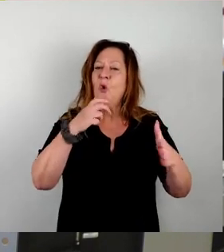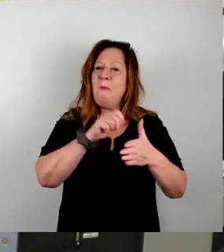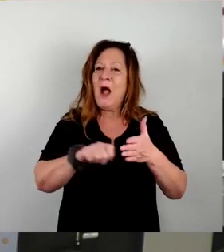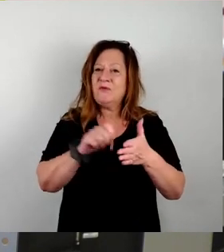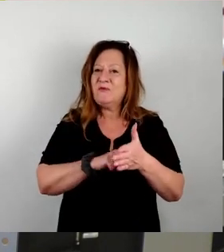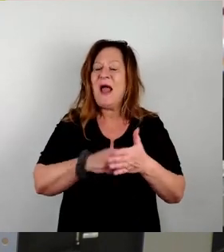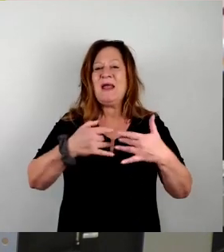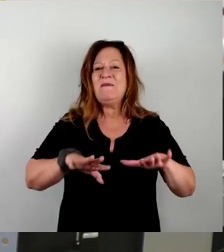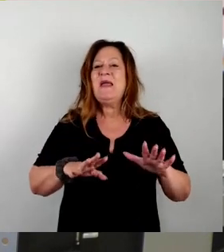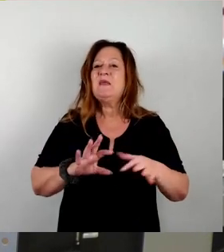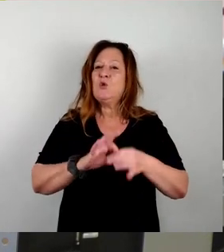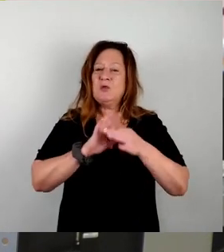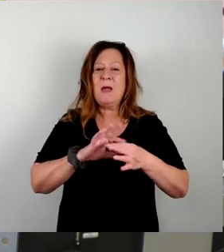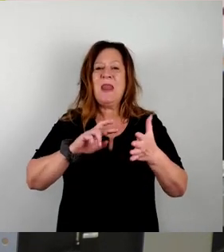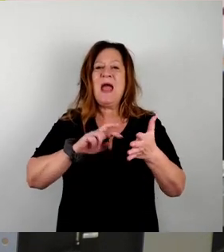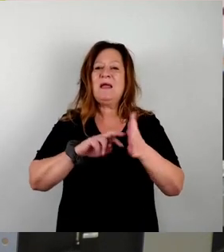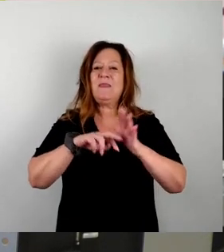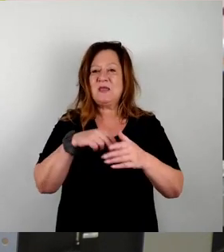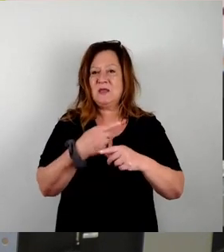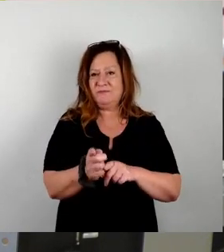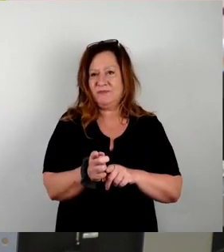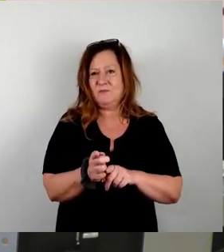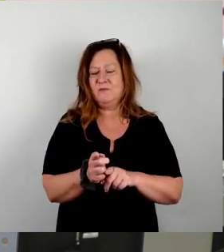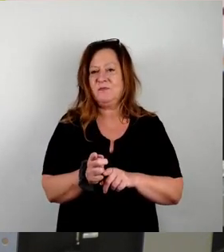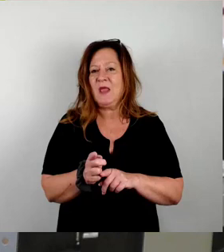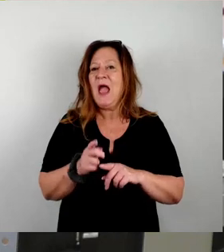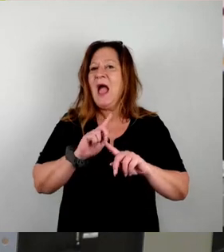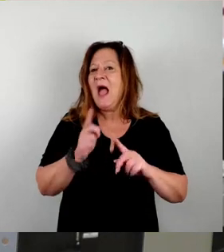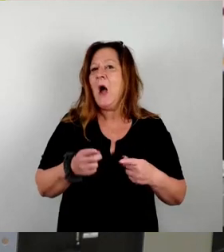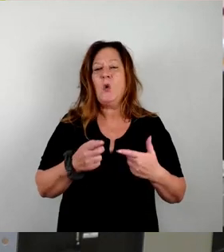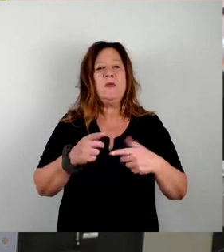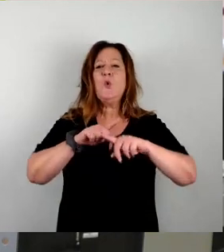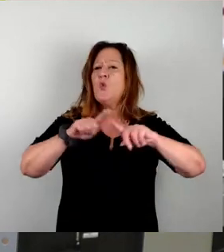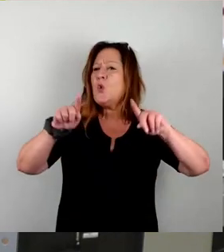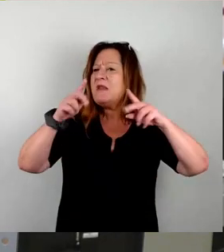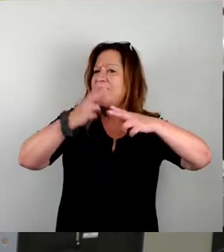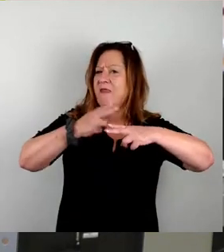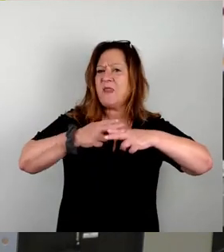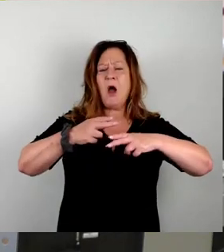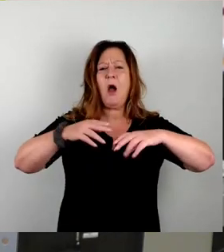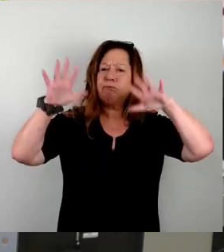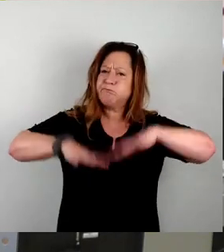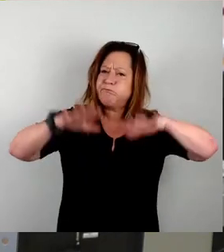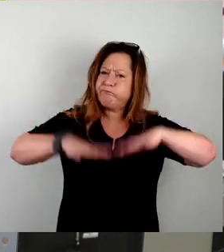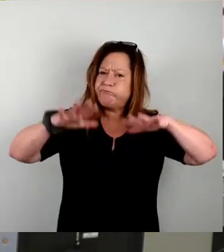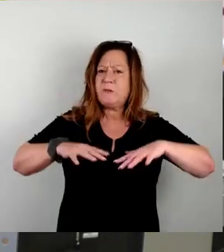Und es ist auch nie das, was wir infolge von Unwettern, Starkregen, Hochwassern, teilweise Stürmen oder